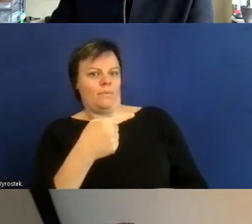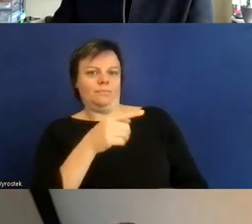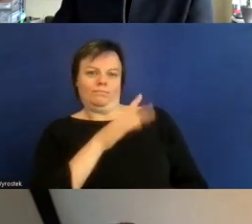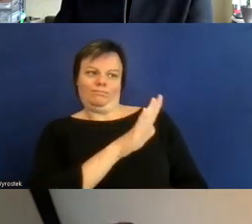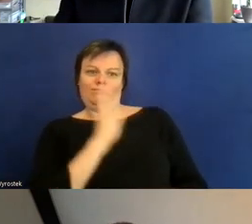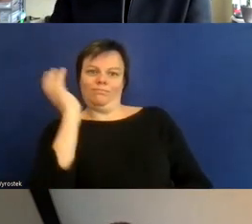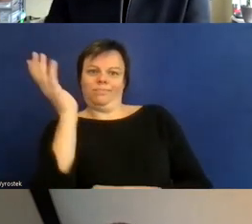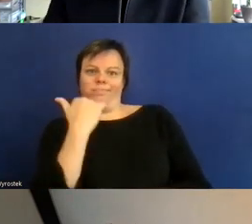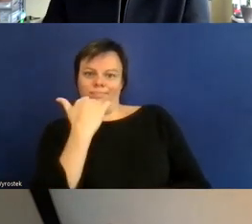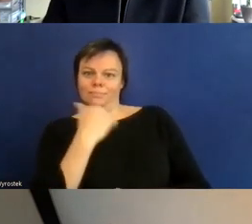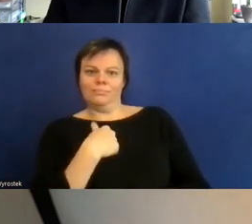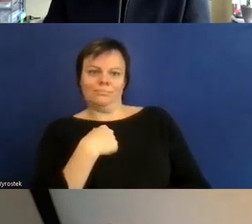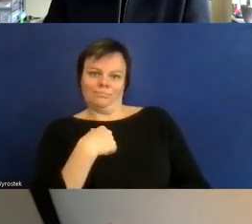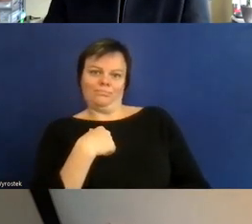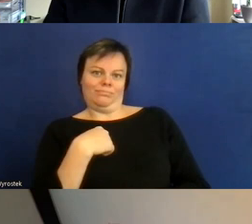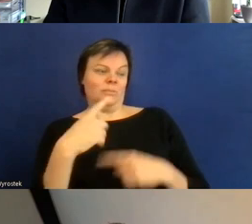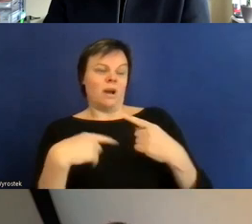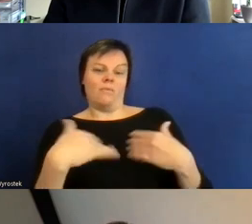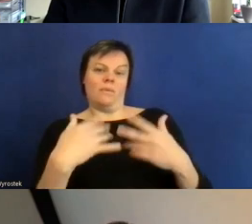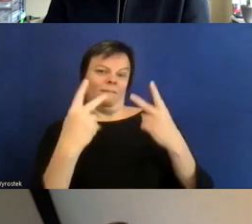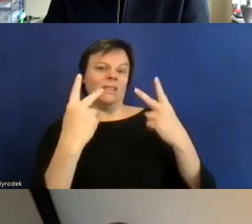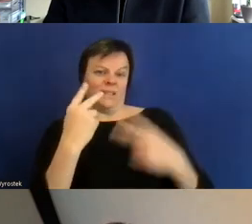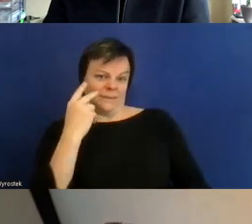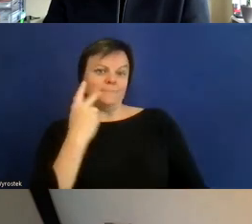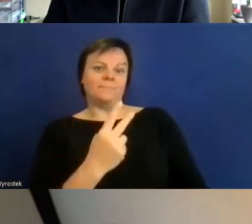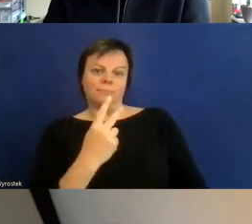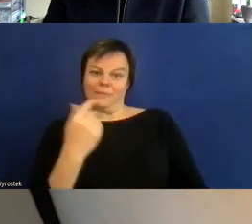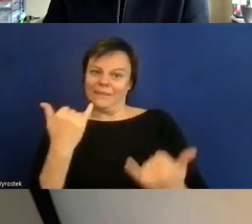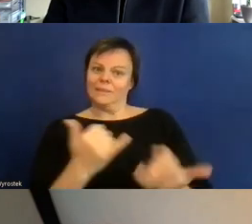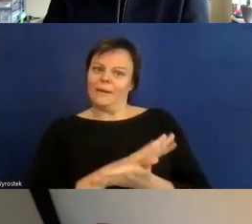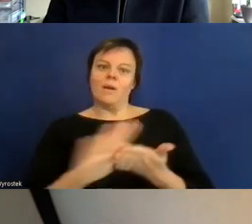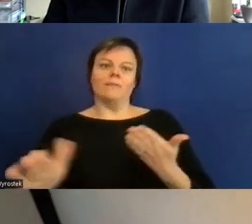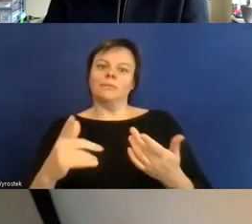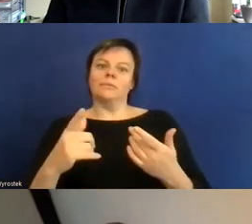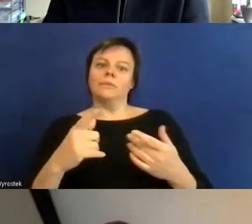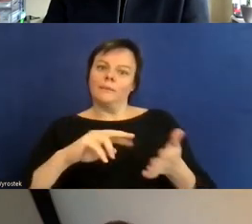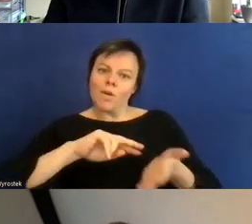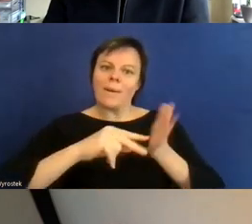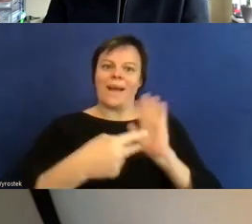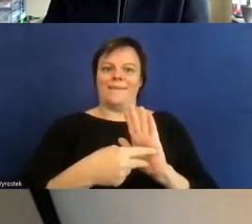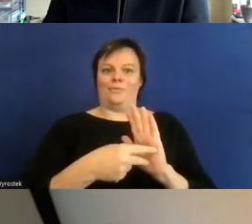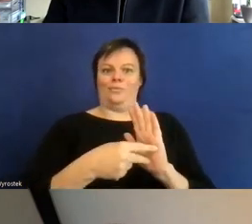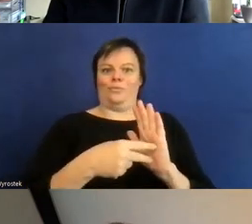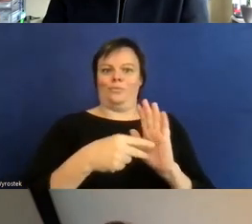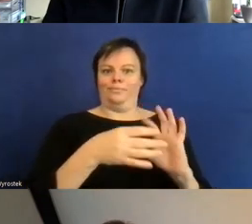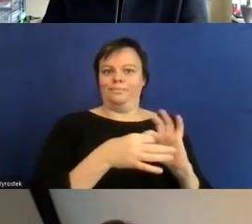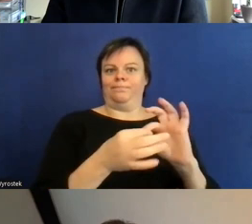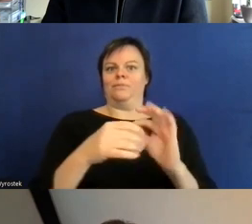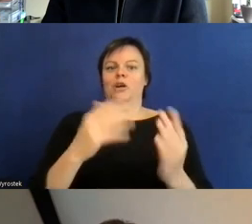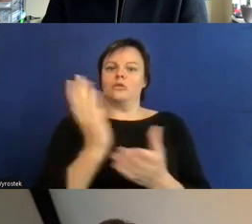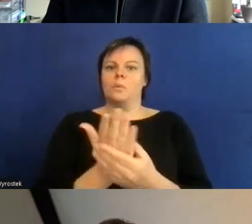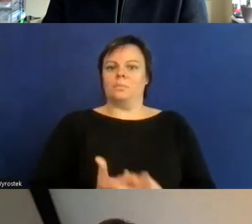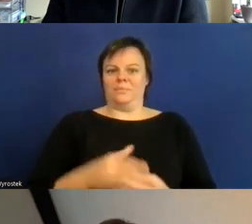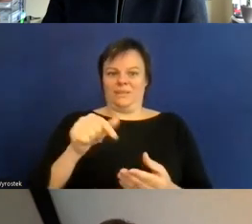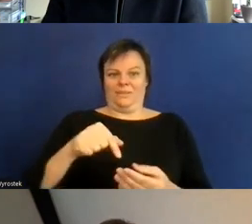sehr wichtig einfach auch jetzt in Vorbereitung auf die Dokumente die wir dann wirklich auch konkret ab dem nächsten Donnerstag behandeln